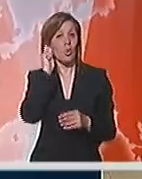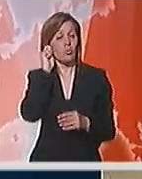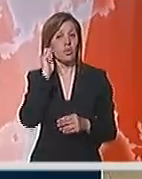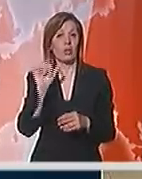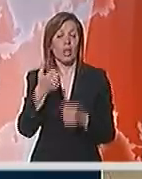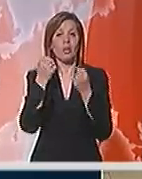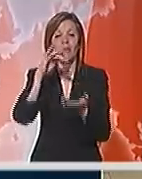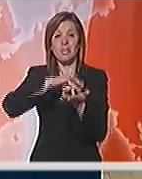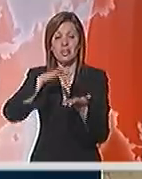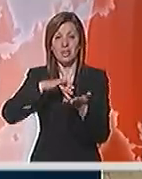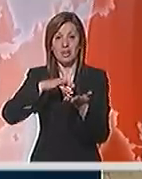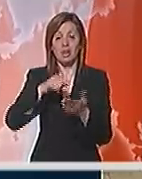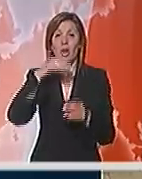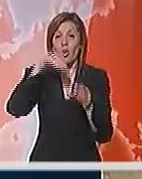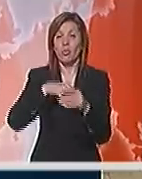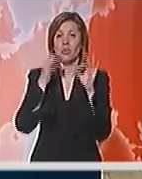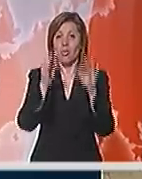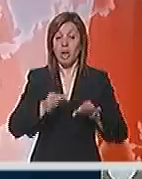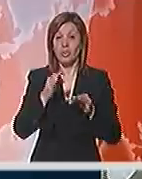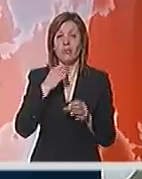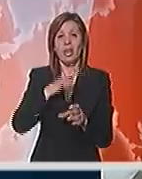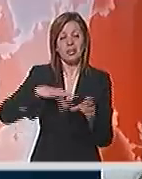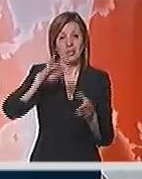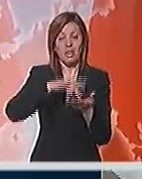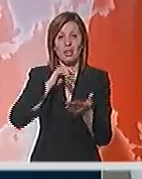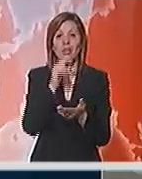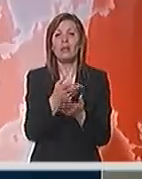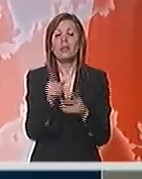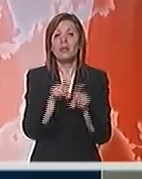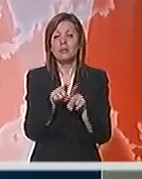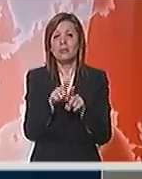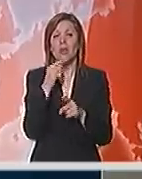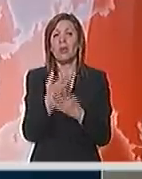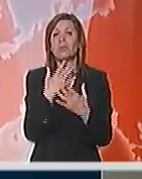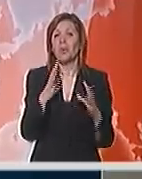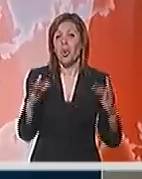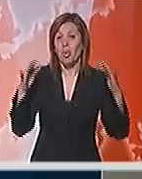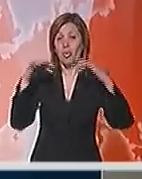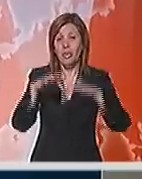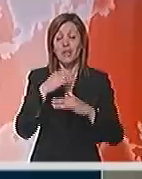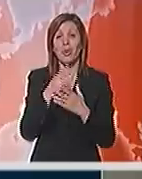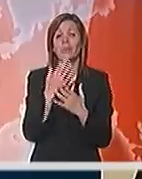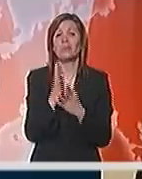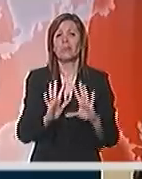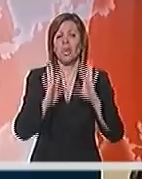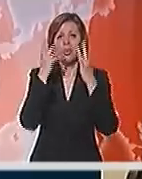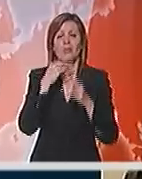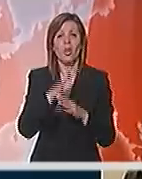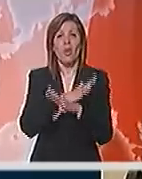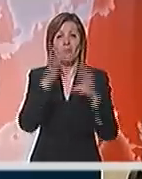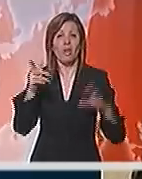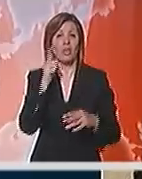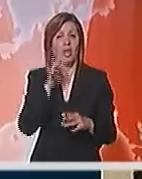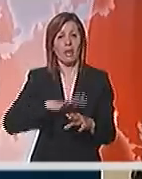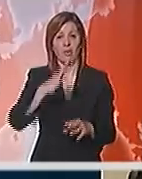najjače centrale u susedstvu, umjesto proslava na trgovima i pasulja u Maksimiru, okupit će se na organizovanim protestima u nekoliko velikih